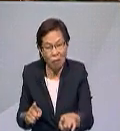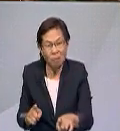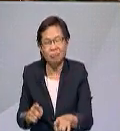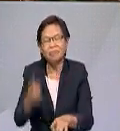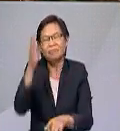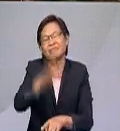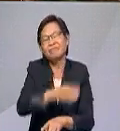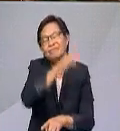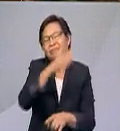ditarik balik.